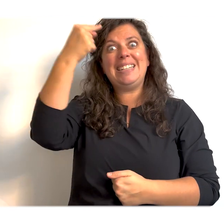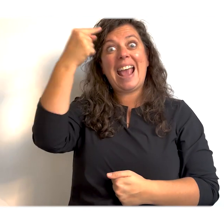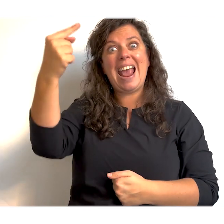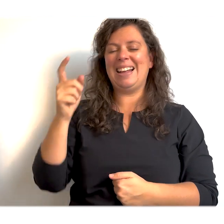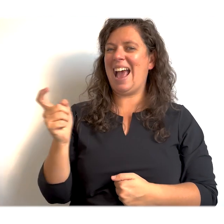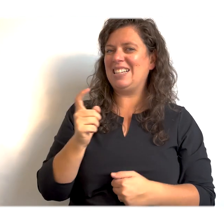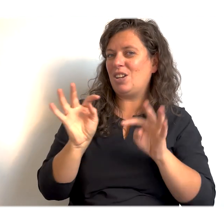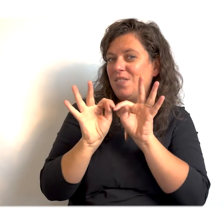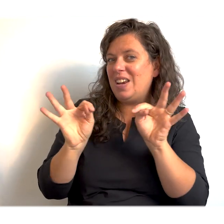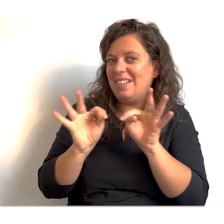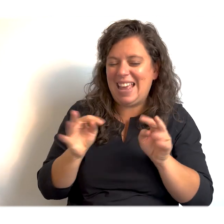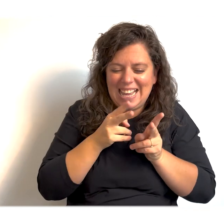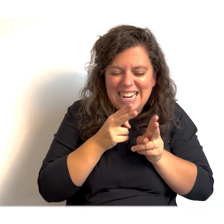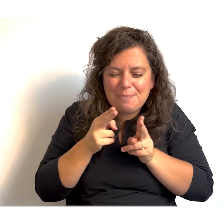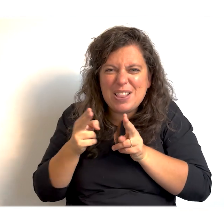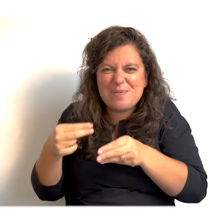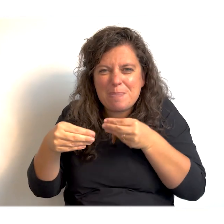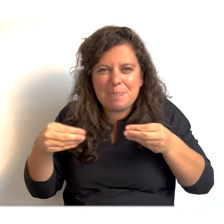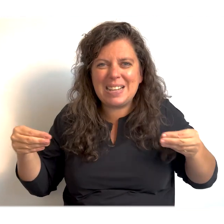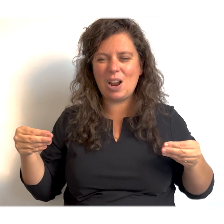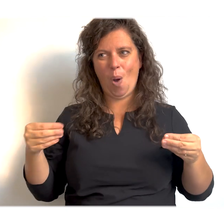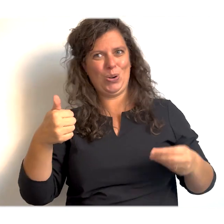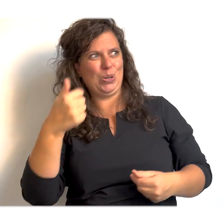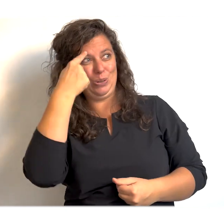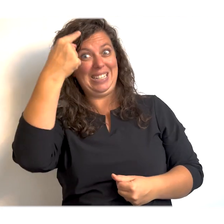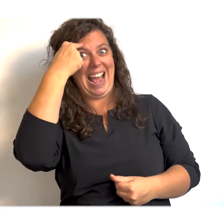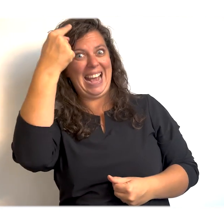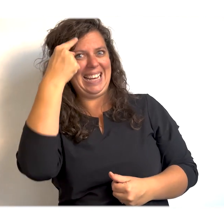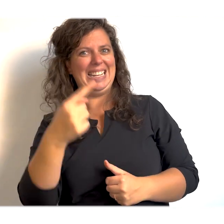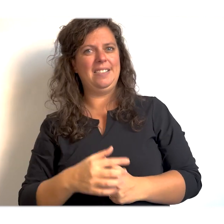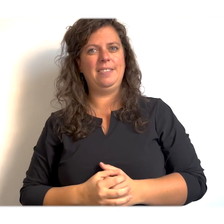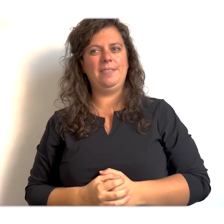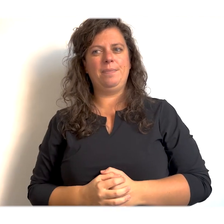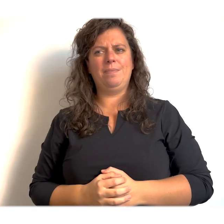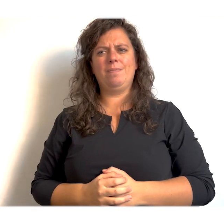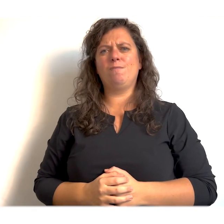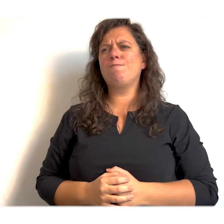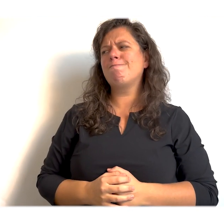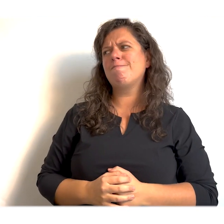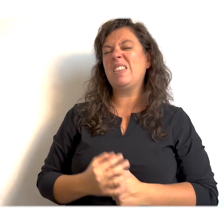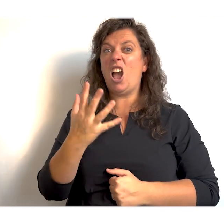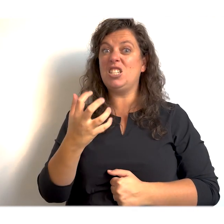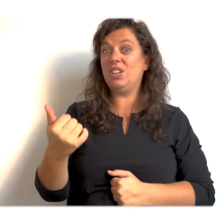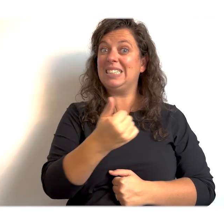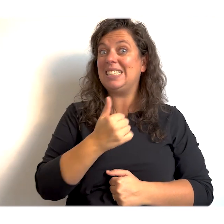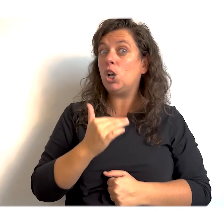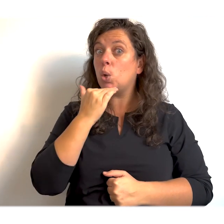zometeen frikandelletjes knippen van papier. Oh, dat vind ik een heel goed idee. Maar als je wil dat iedereen genoeg te eten heeft, dan zul je ook de